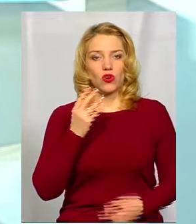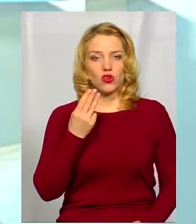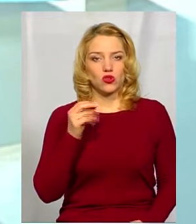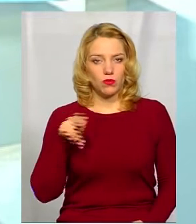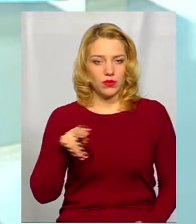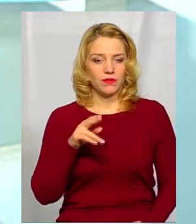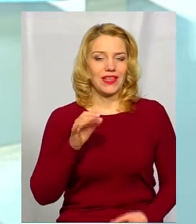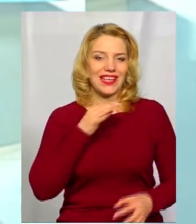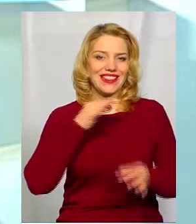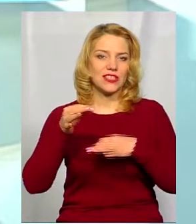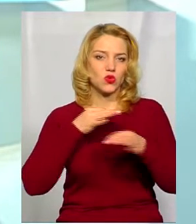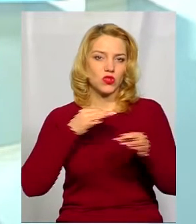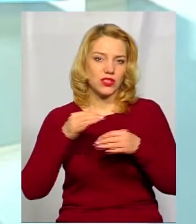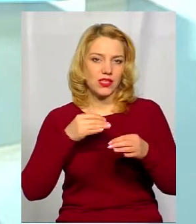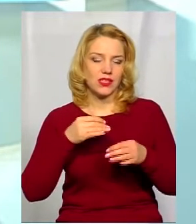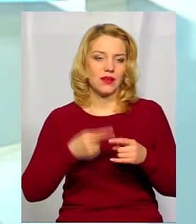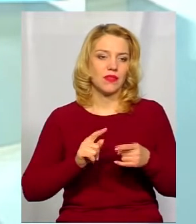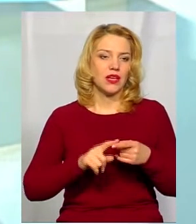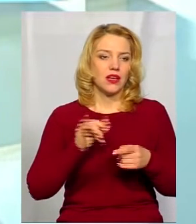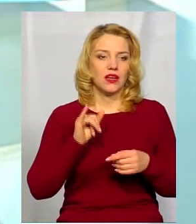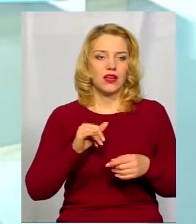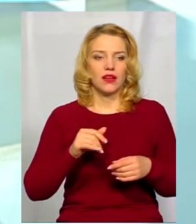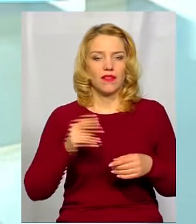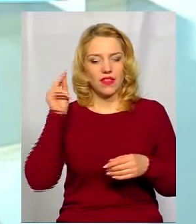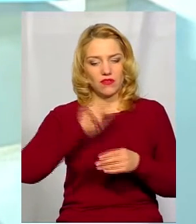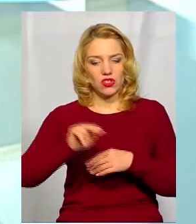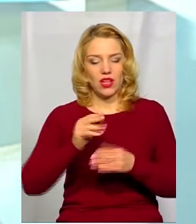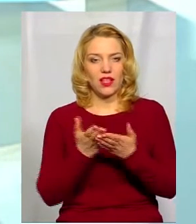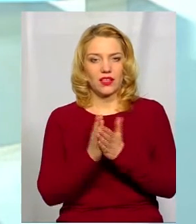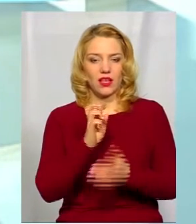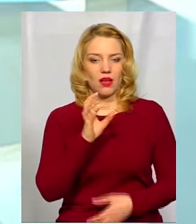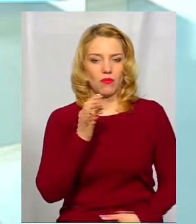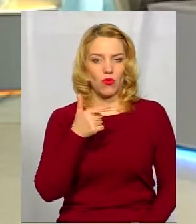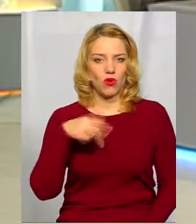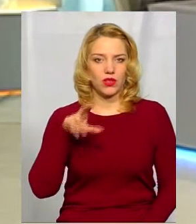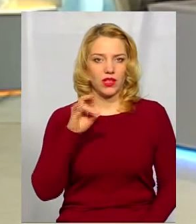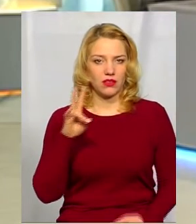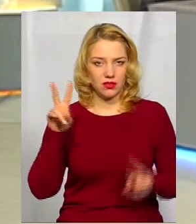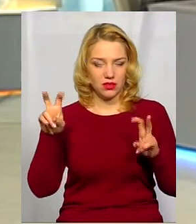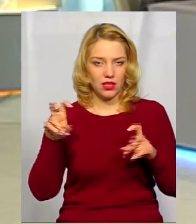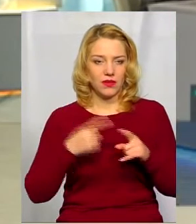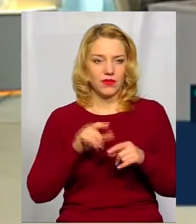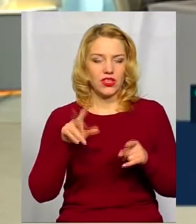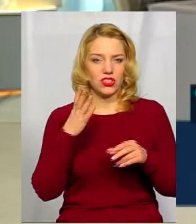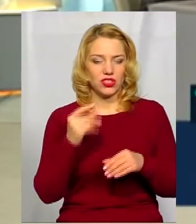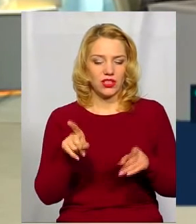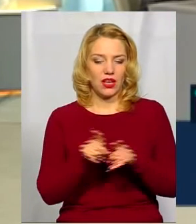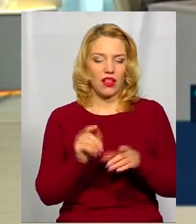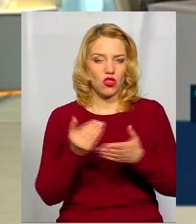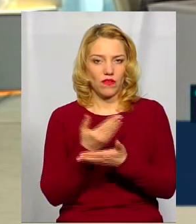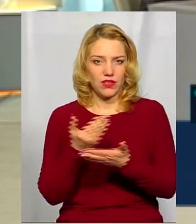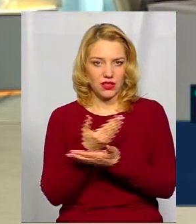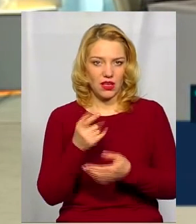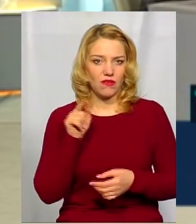панелі. Ну, до прикладу, навчальна книга «Богдан». Вони також, да, і ще така новинка.